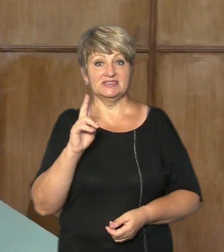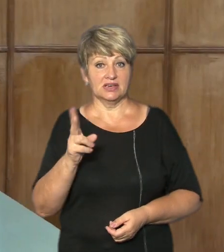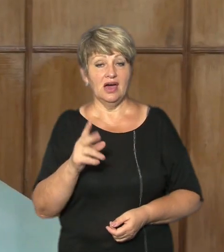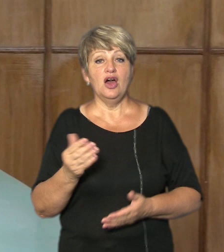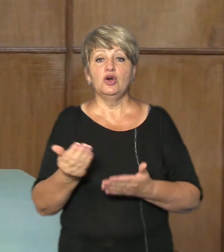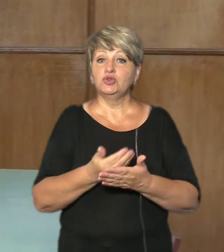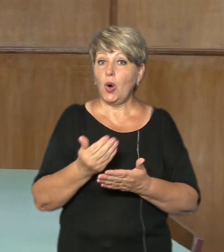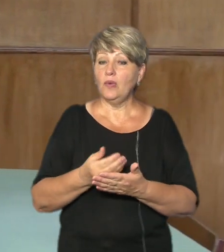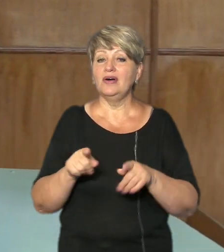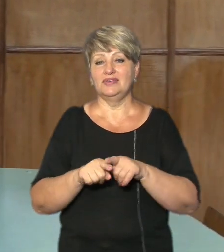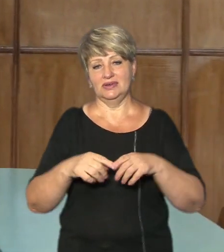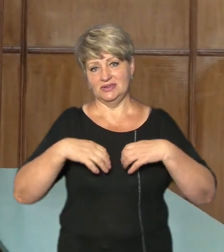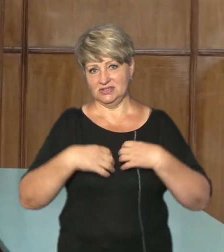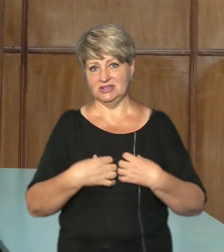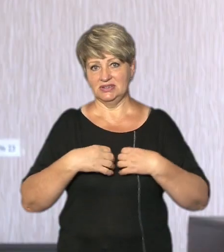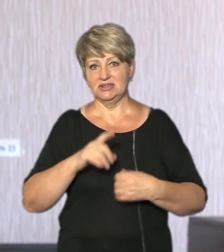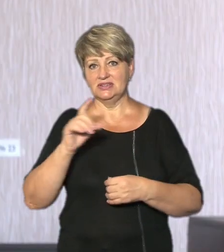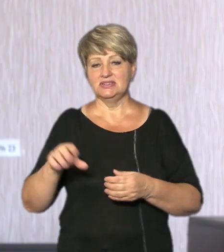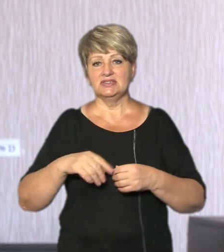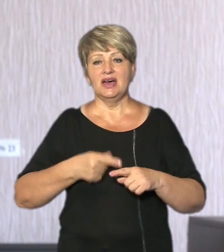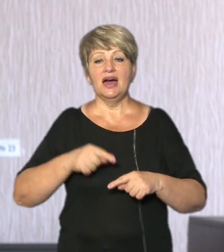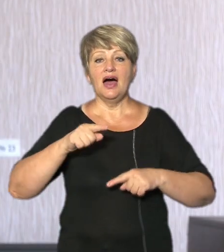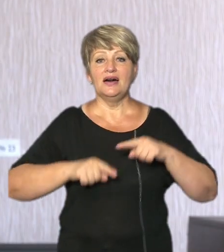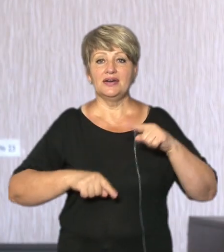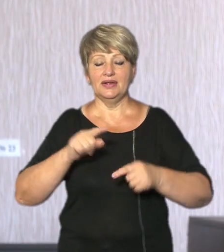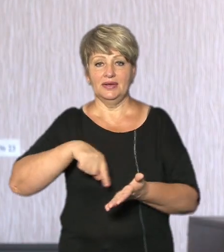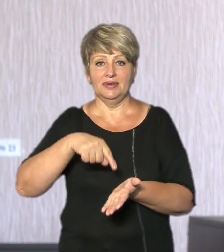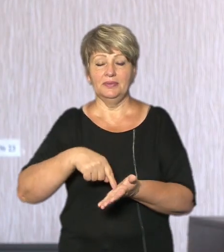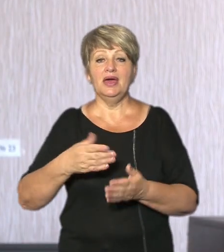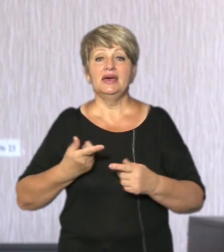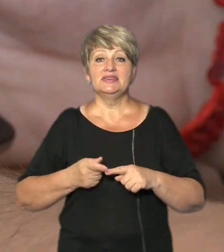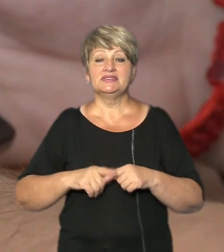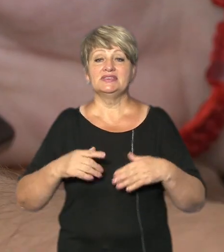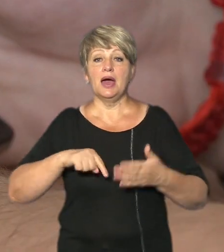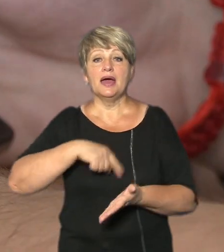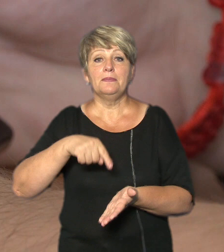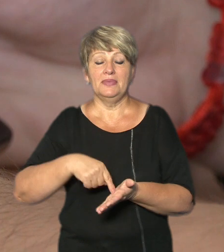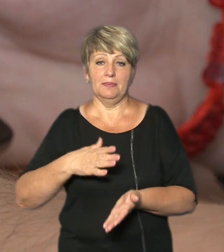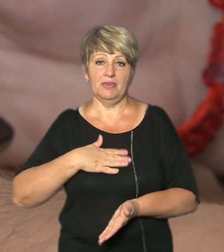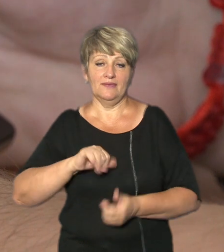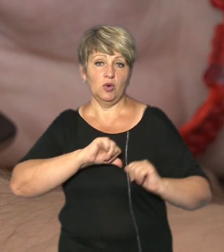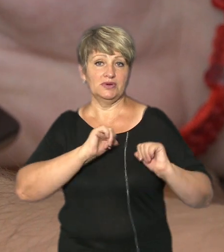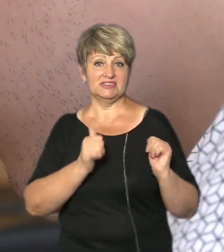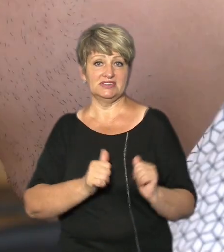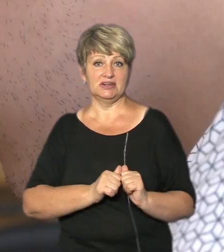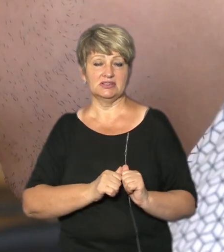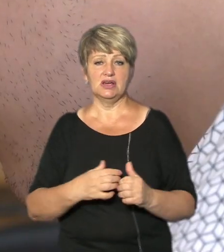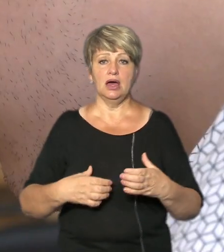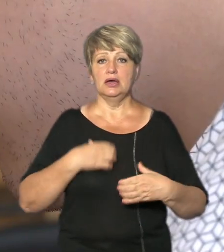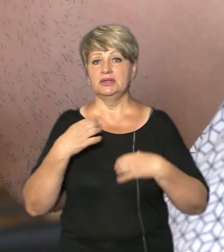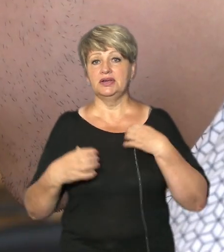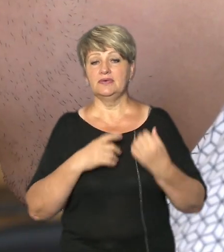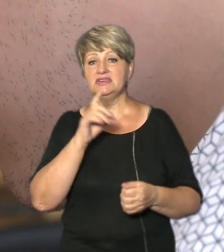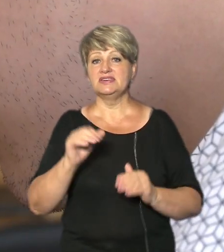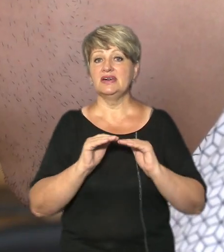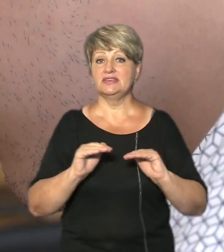вчитель, все ж сумує за рідним містом Це місто мого серця Найбільше говорить тривожно за учнів, які